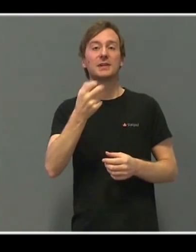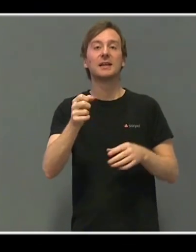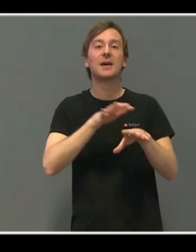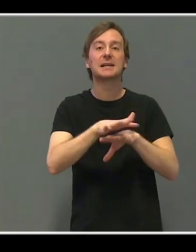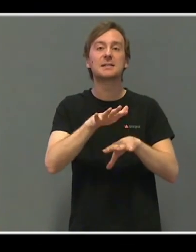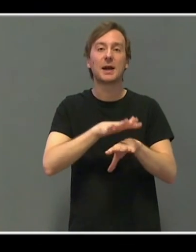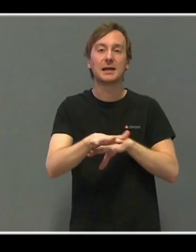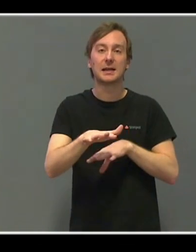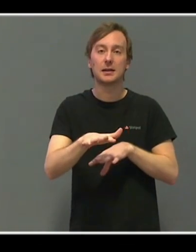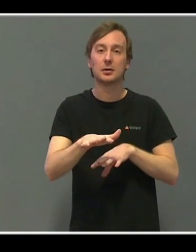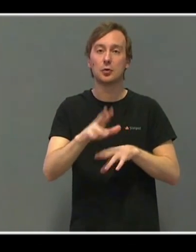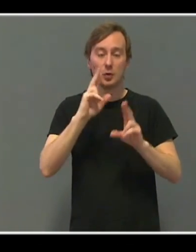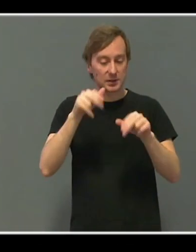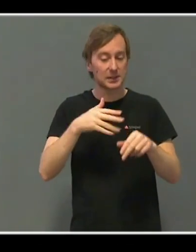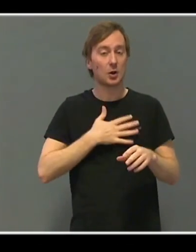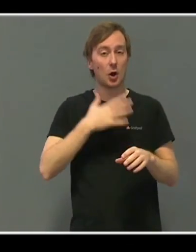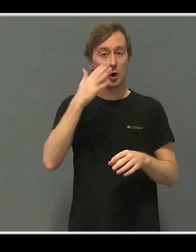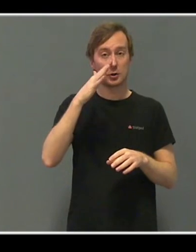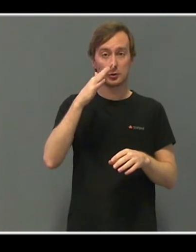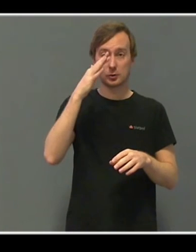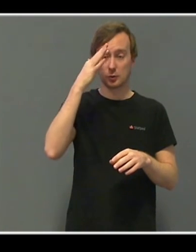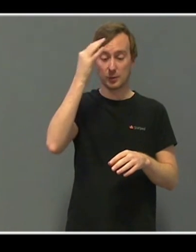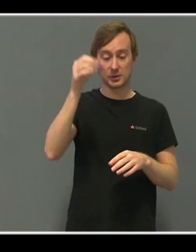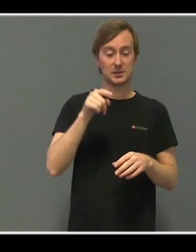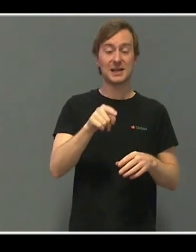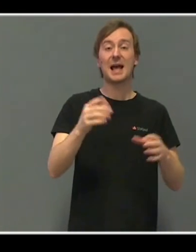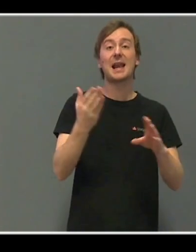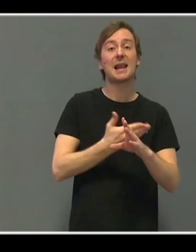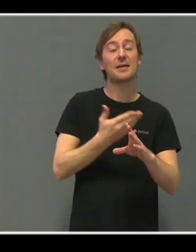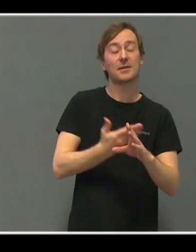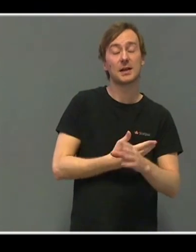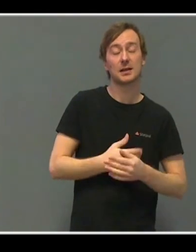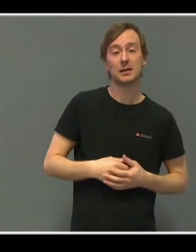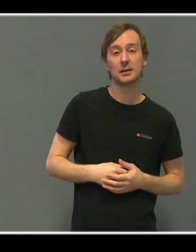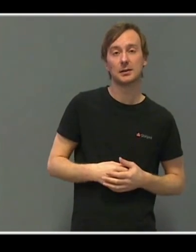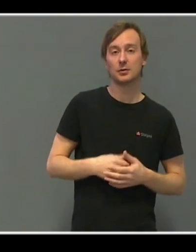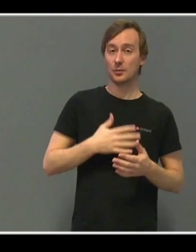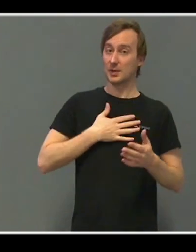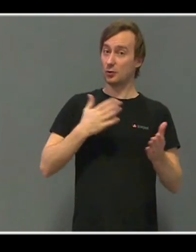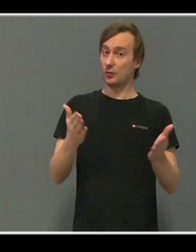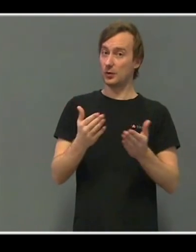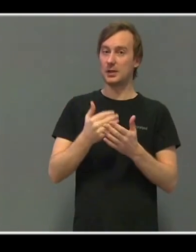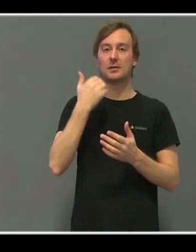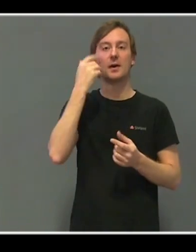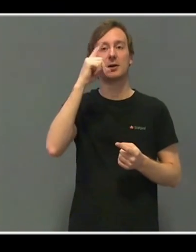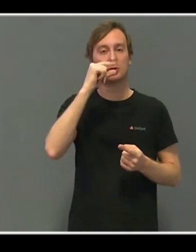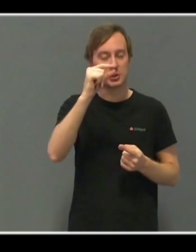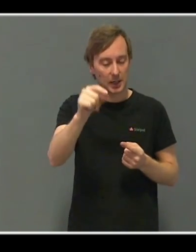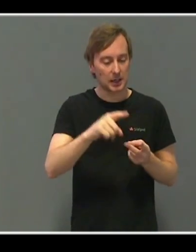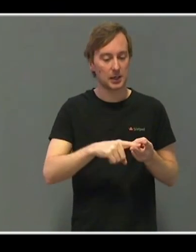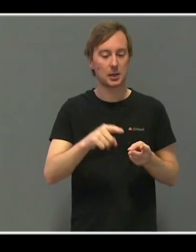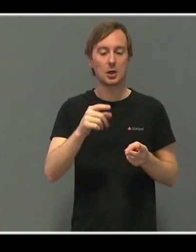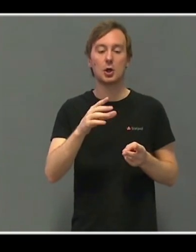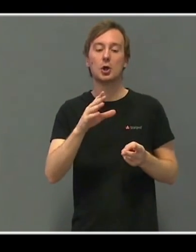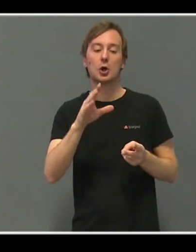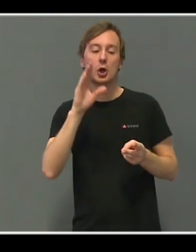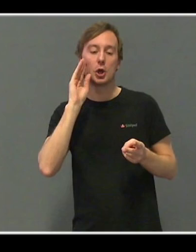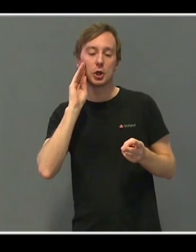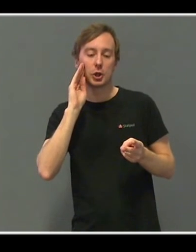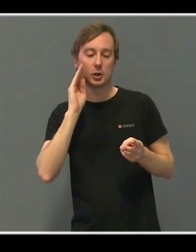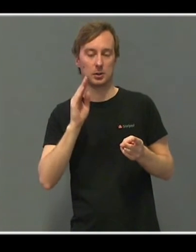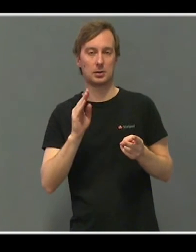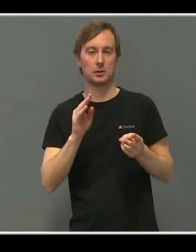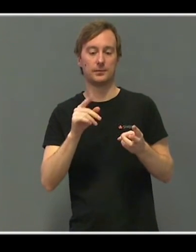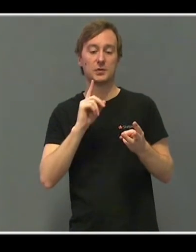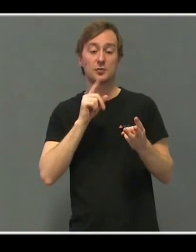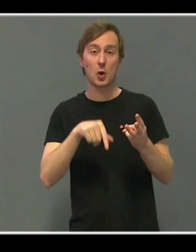Så hvis jeg kan gi en oppfordring, så handler det jo egentlig om at vær nysgjerrig. Lytt. Spør. Det er ofte barn og